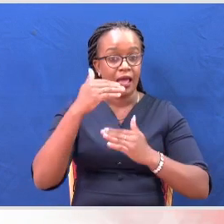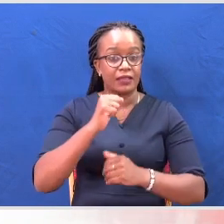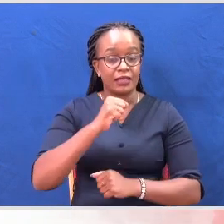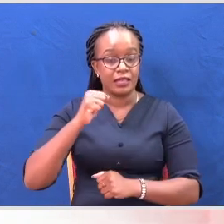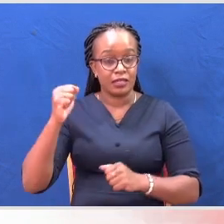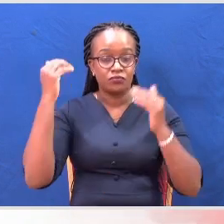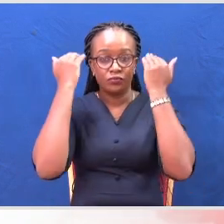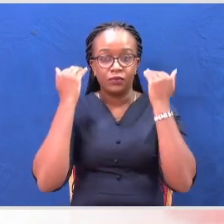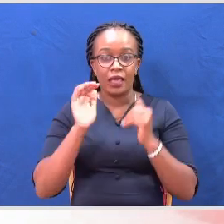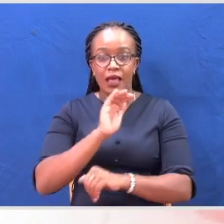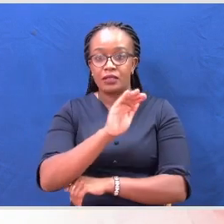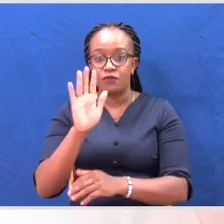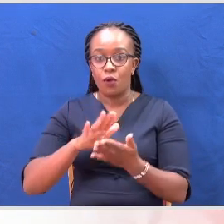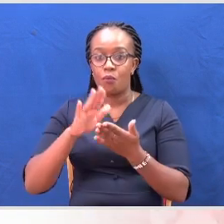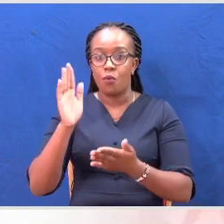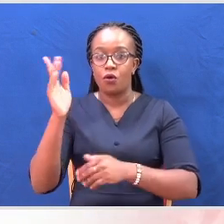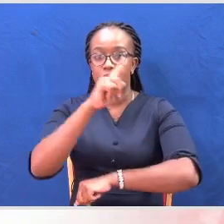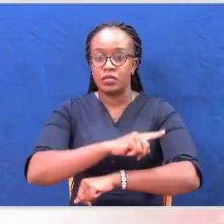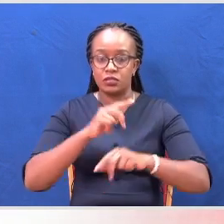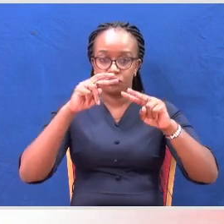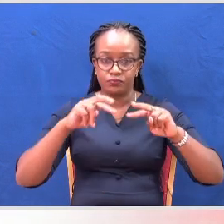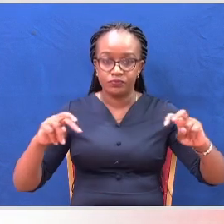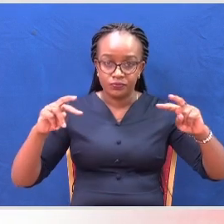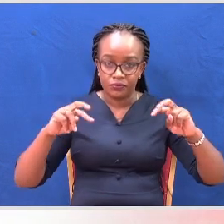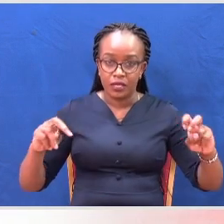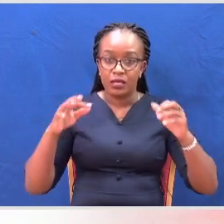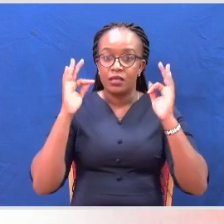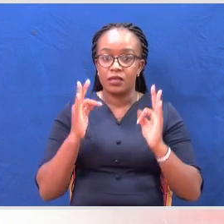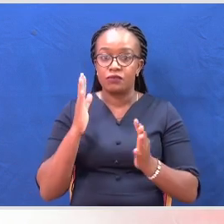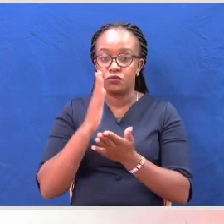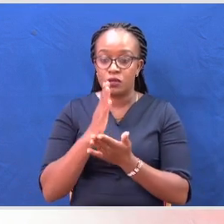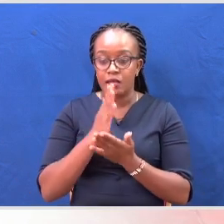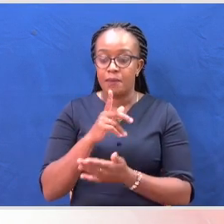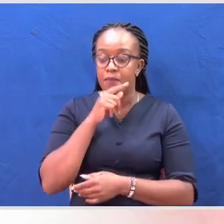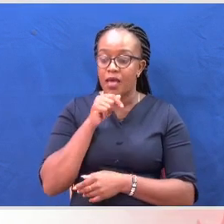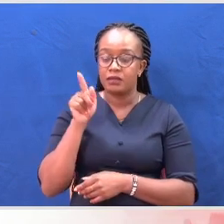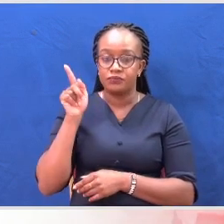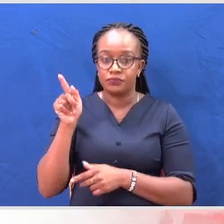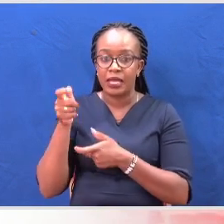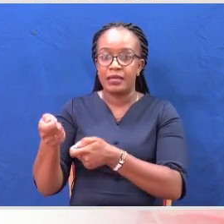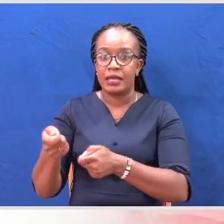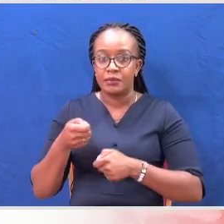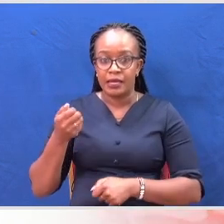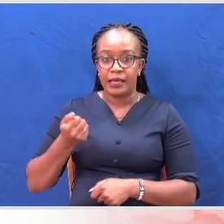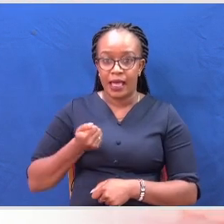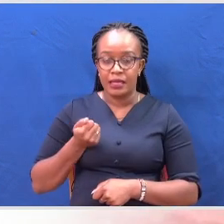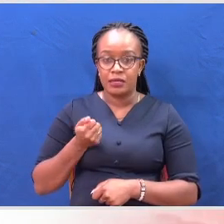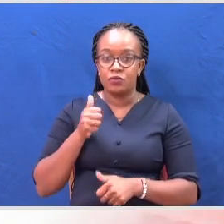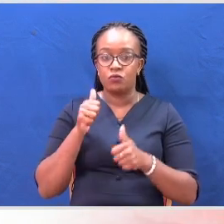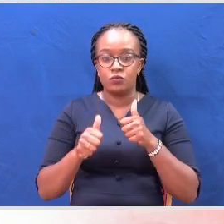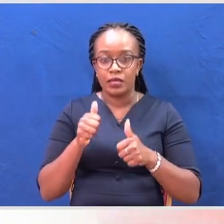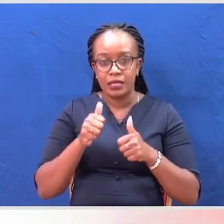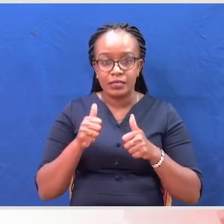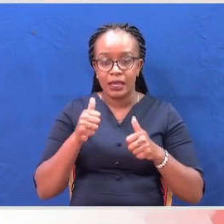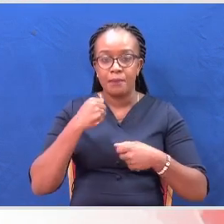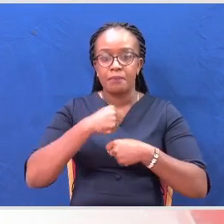kuomba siku zaidi, kuchunguza madai kwa mshukiwa, halimdhulumu Velvin kimapenzi, matukio ambayo ya